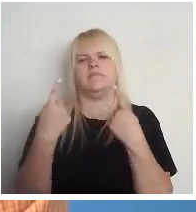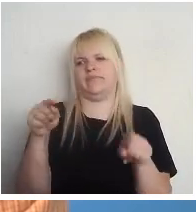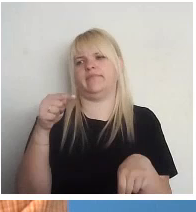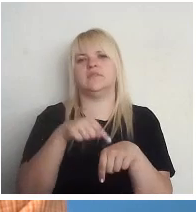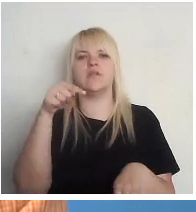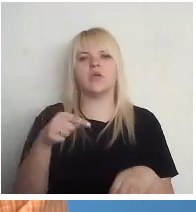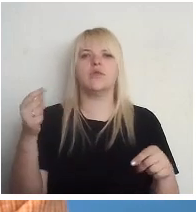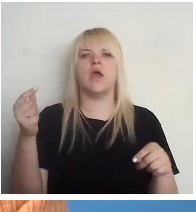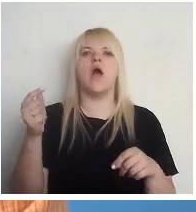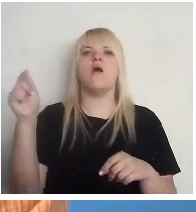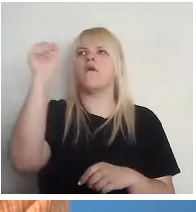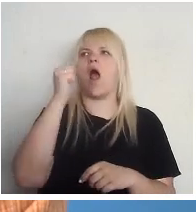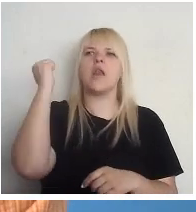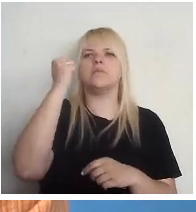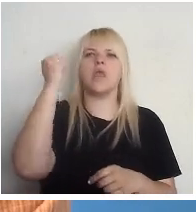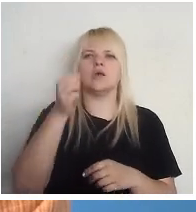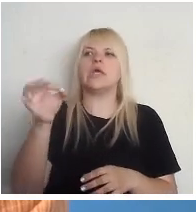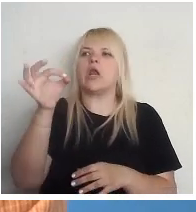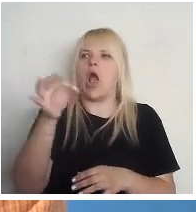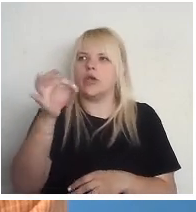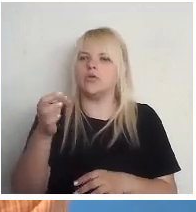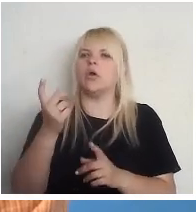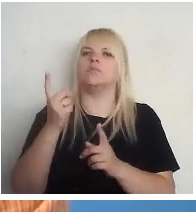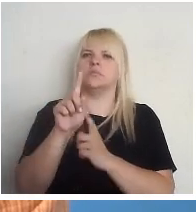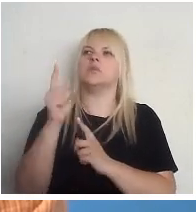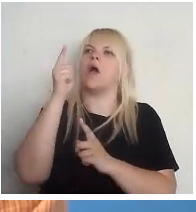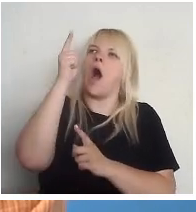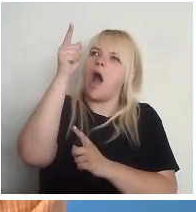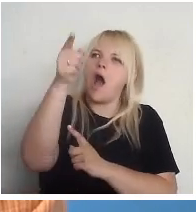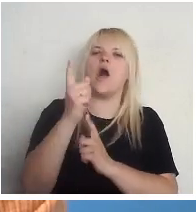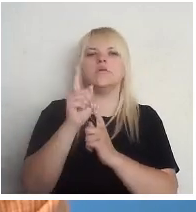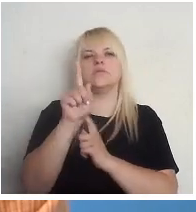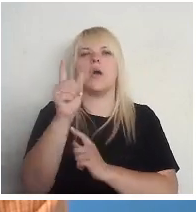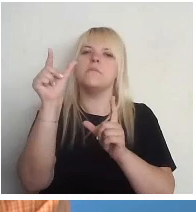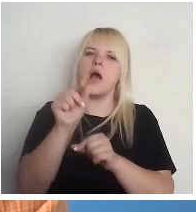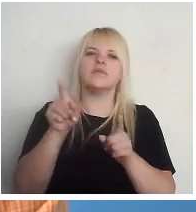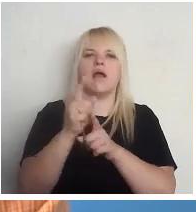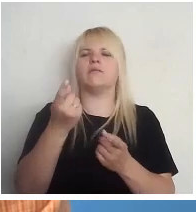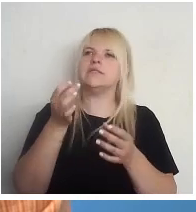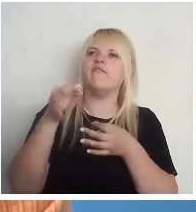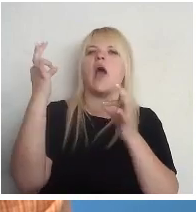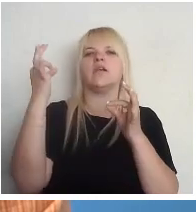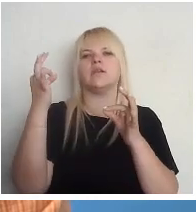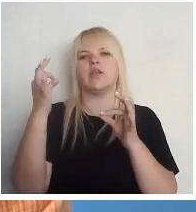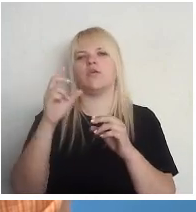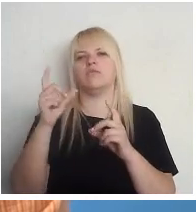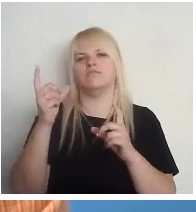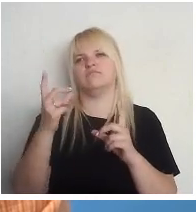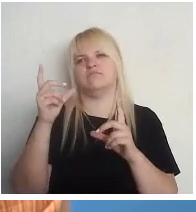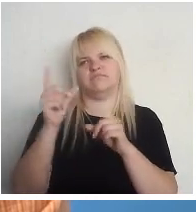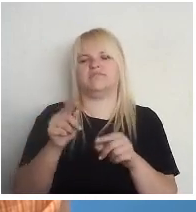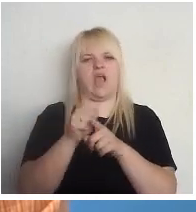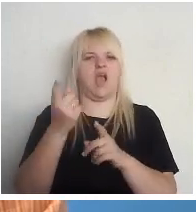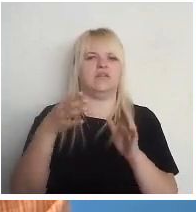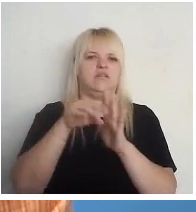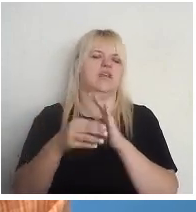lielais Valmieras rejonis, nu, tad tas ir kaut kur tālu un, droši vien, ka mazāk aktuāli un mazāk iesaisti. Tas